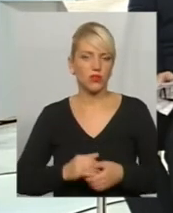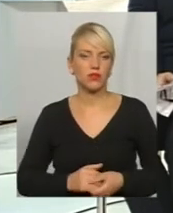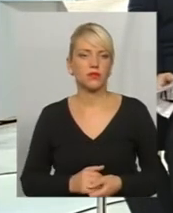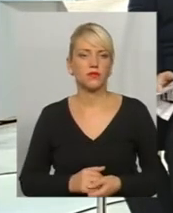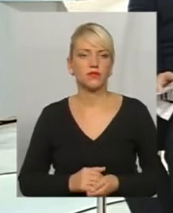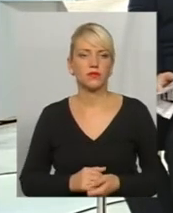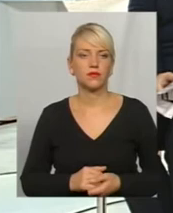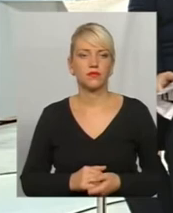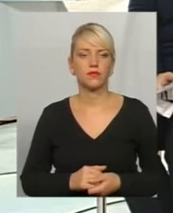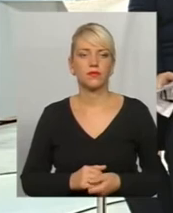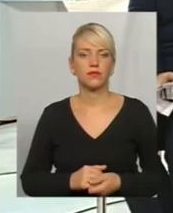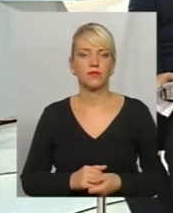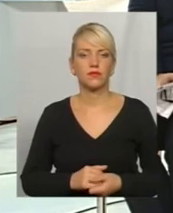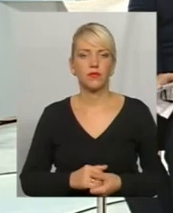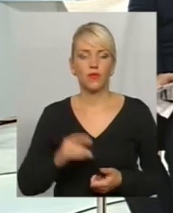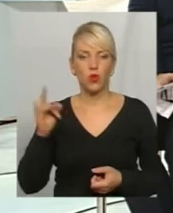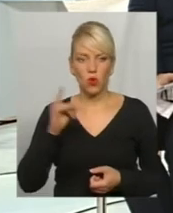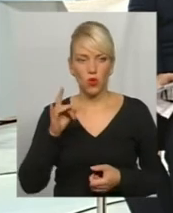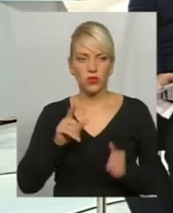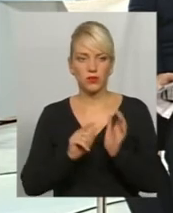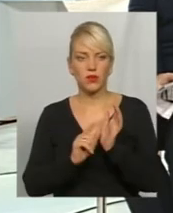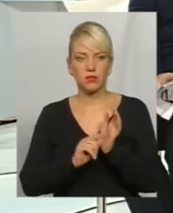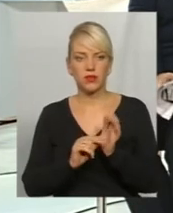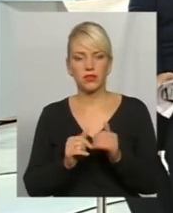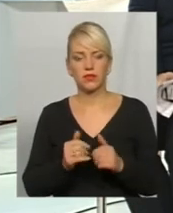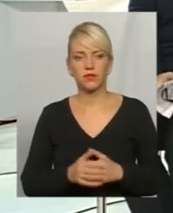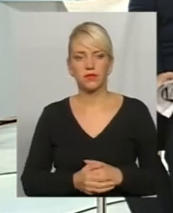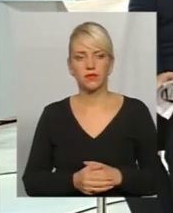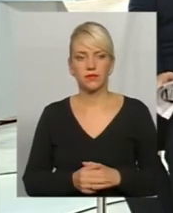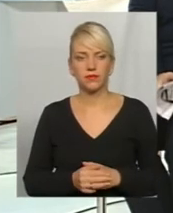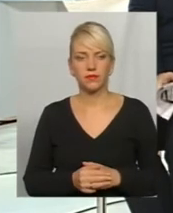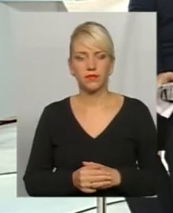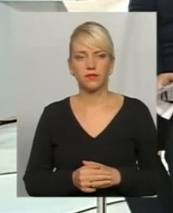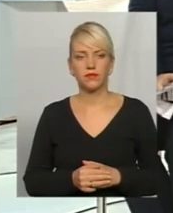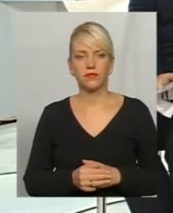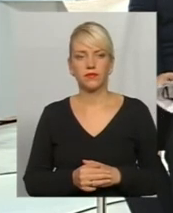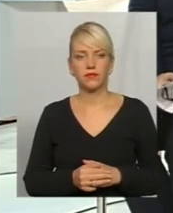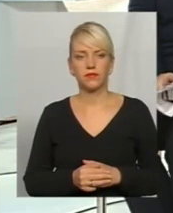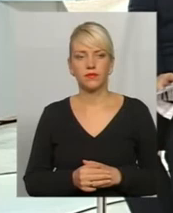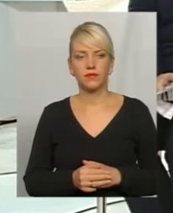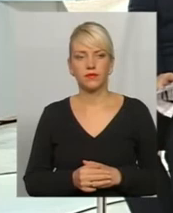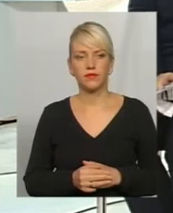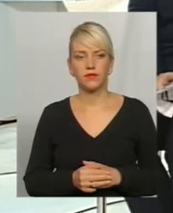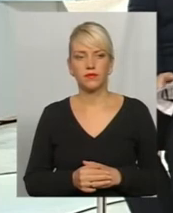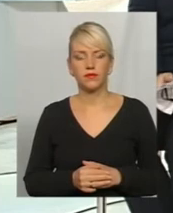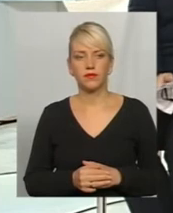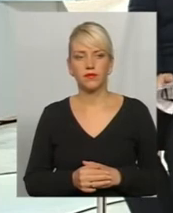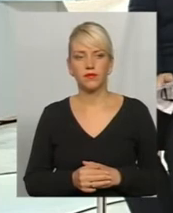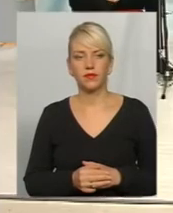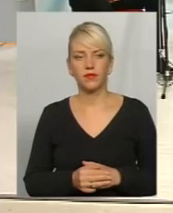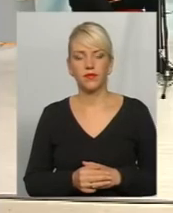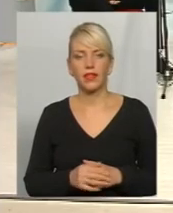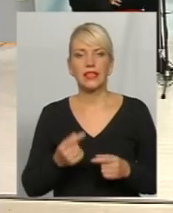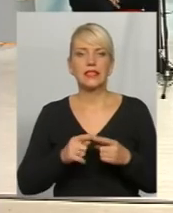Розмір пенсій. Розмір пенсій, так? Осучаснення пенсій, перерахунок, я думаю, це було би питання до